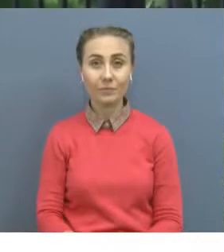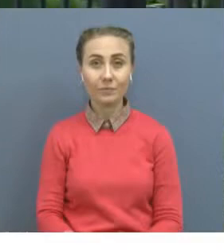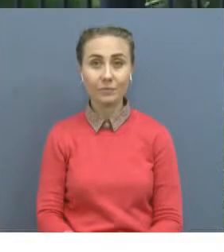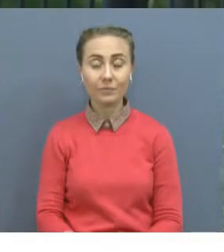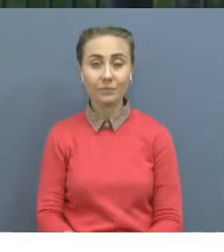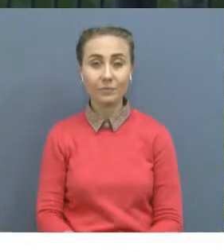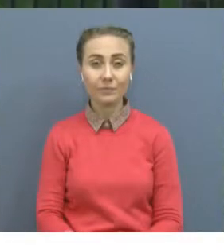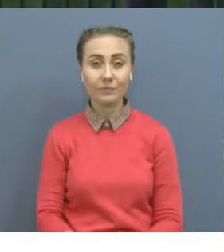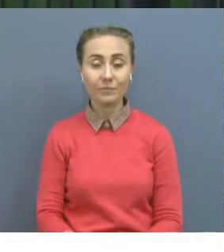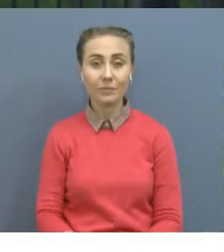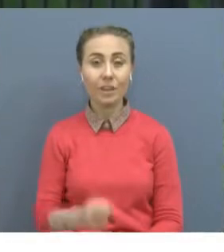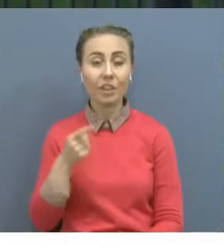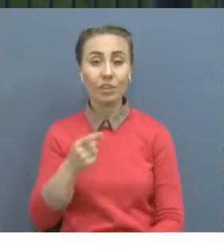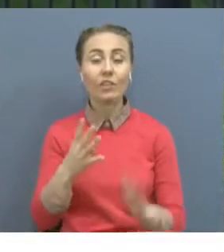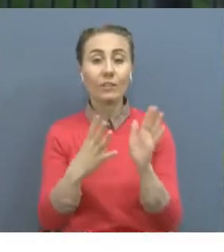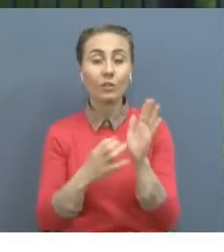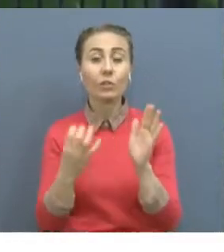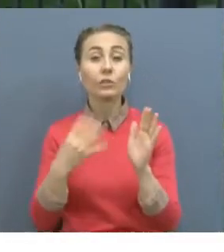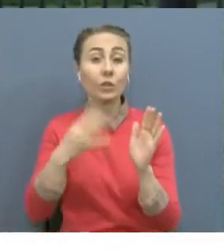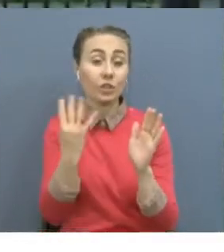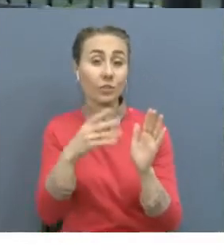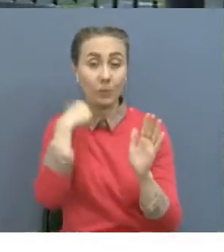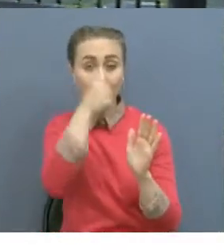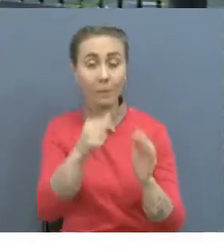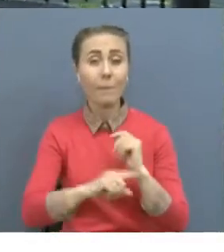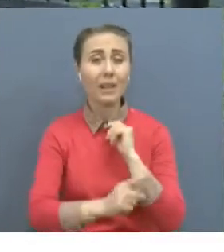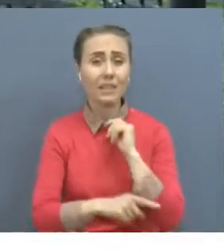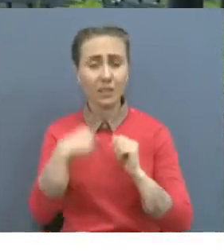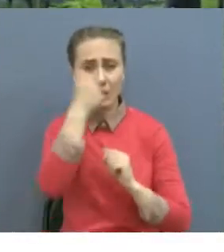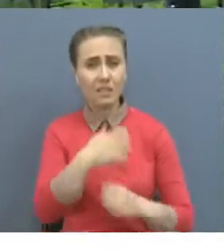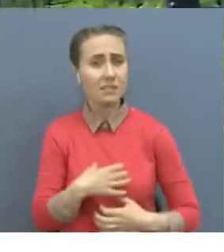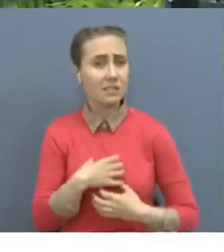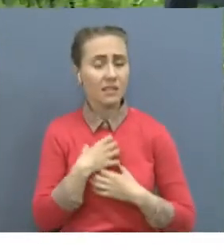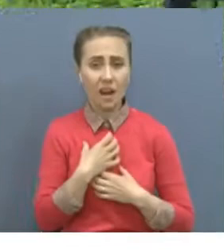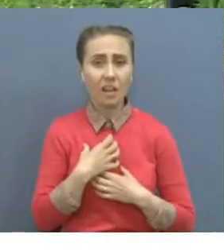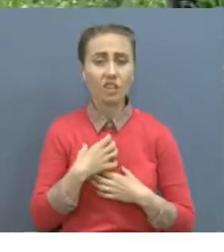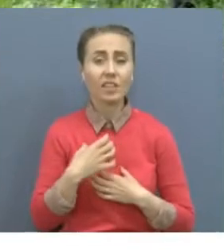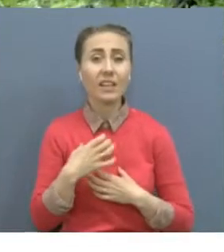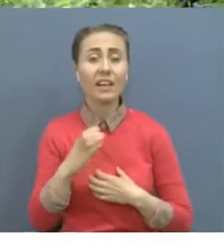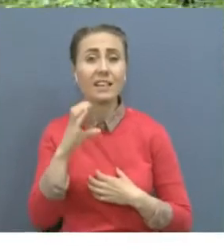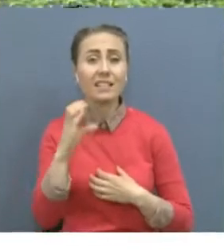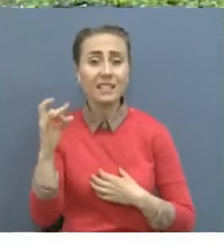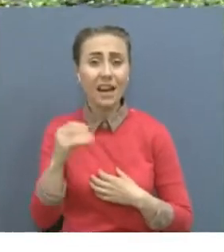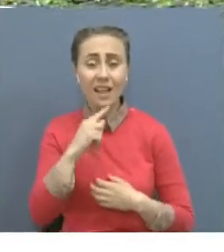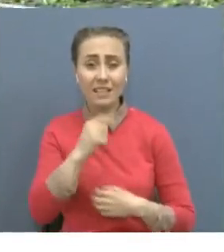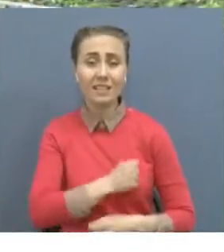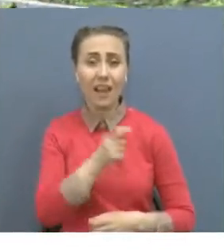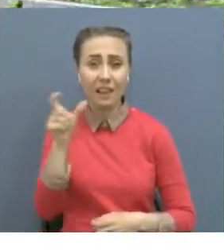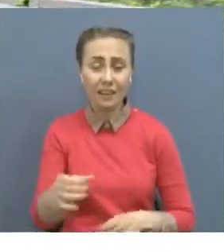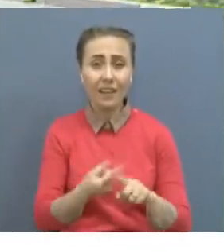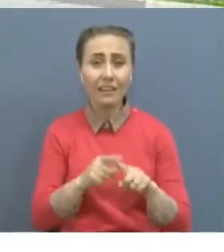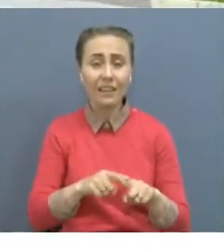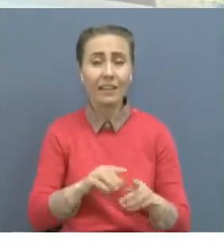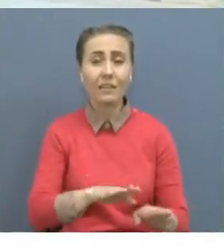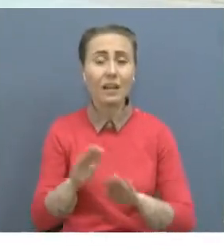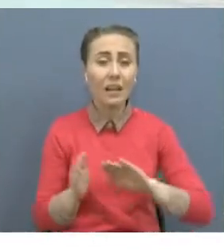1944 жыл Сұрапыл соғыстың соңғы жылы. Кенес әскері фашисттерді қуып Еуропа елдеріне жеткен. Сол жылдар Ақмола